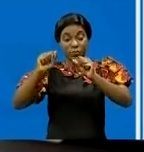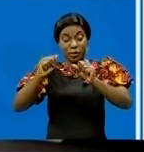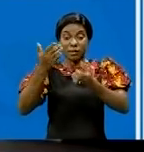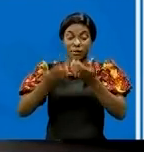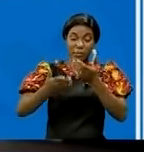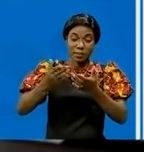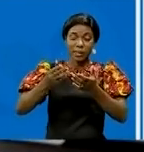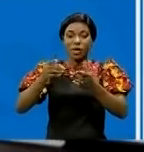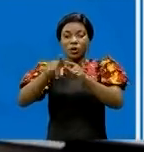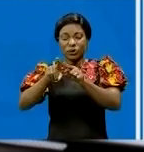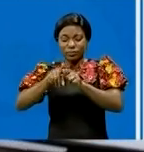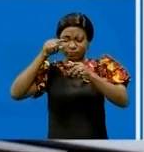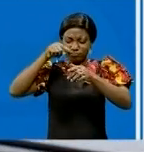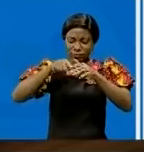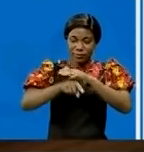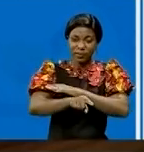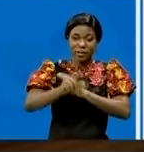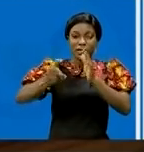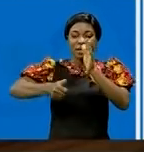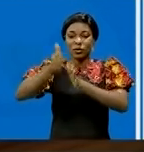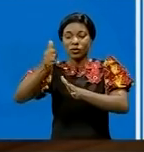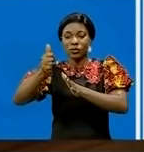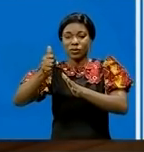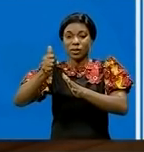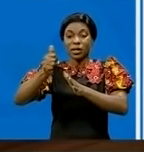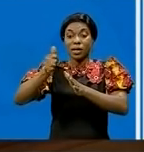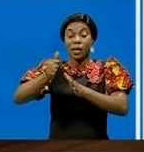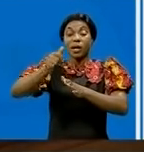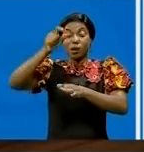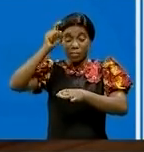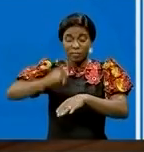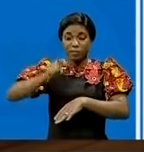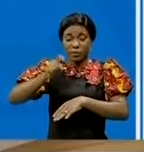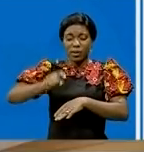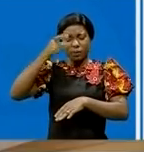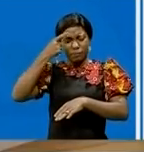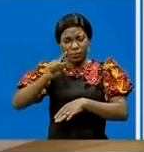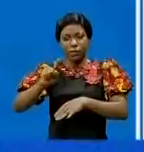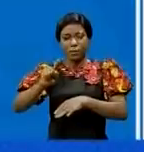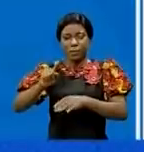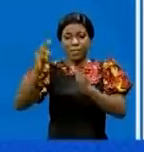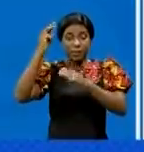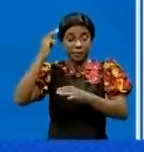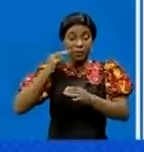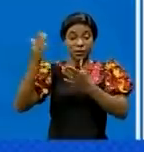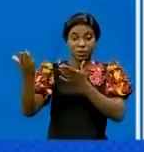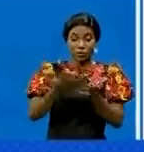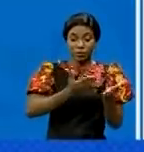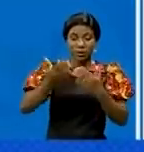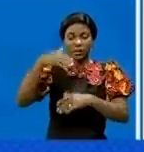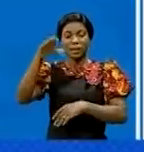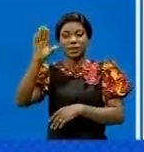amendement et enrichissement les 11 mesures économiques urgentes préconisées par le ministre du Commerce extérieur,